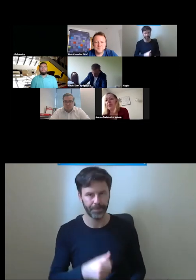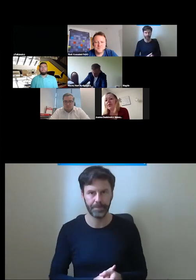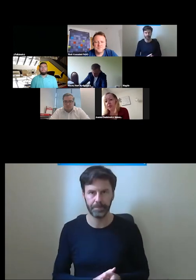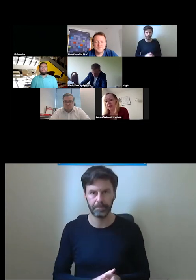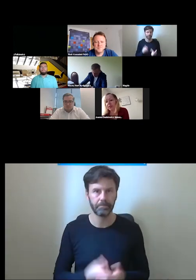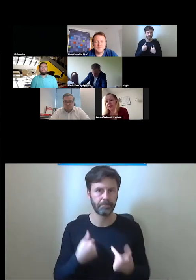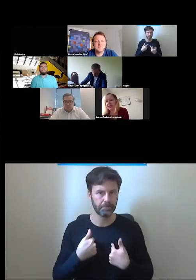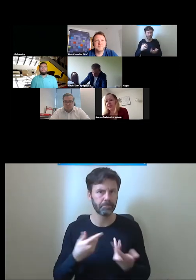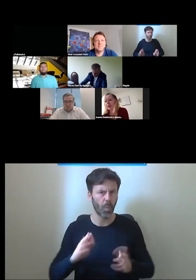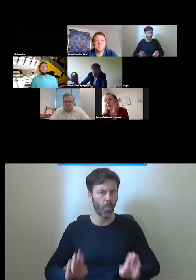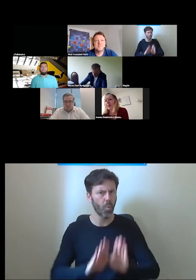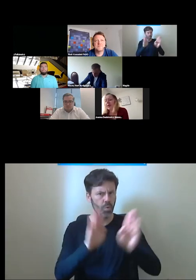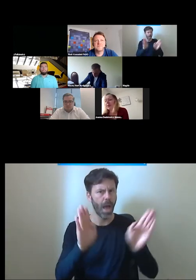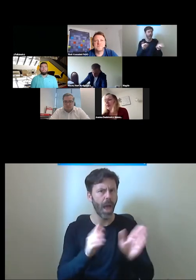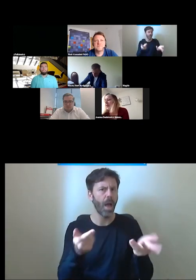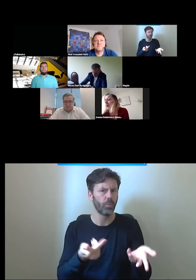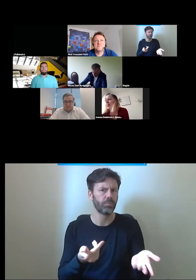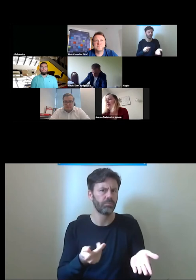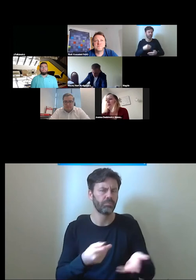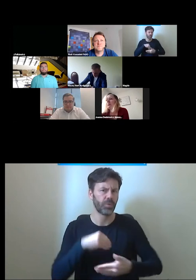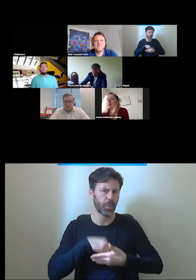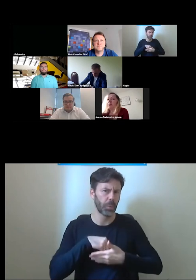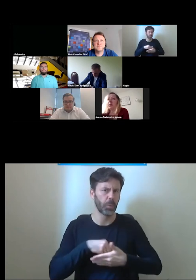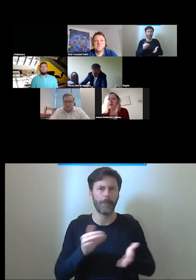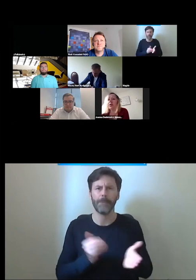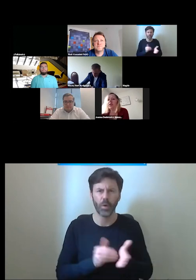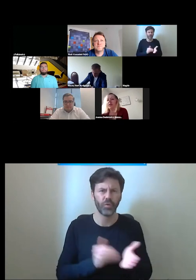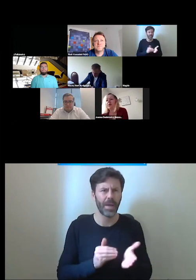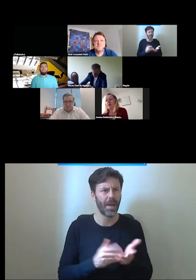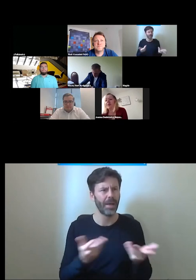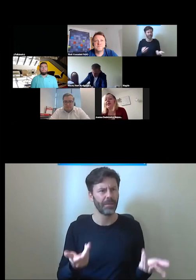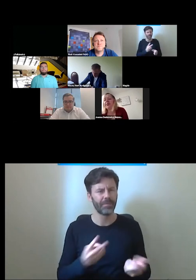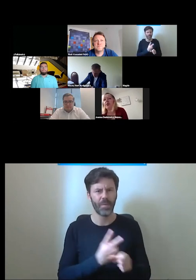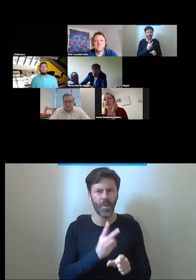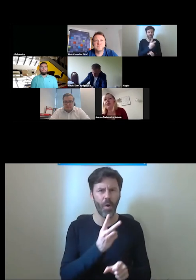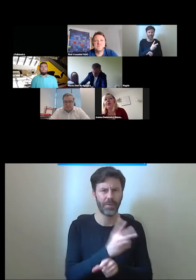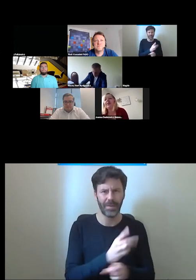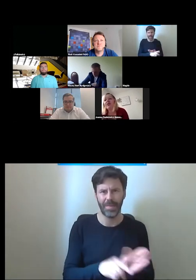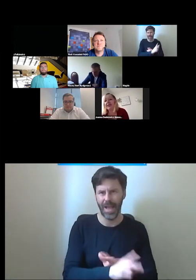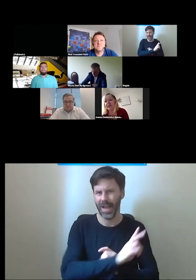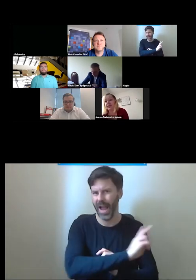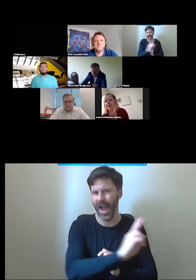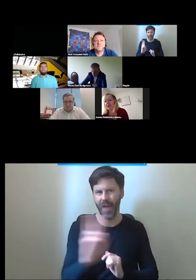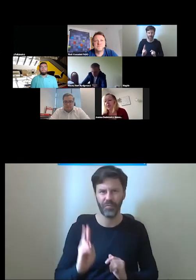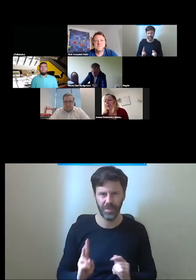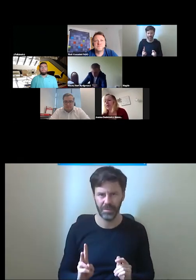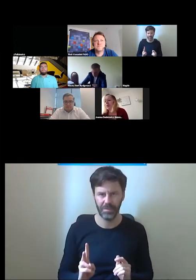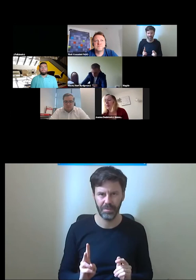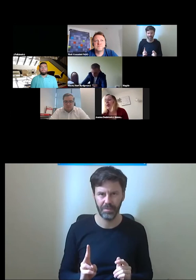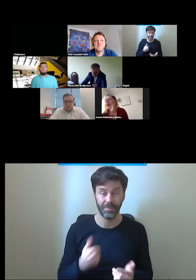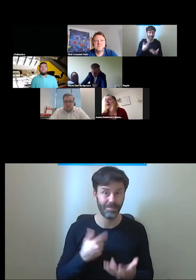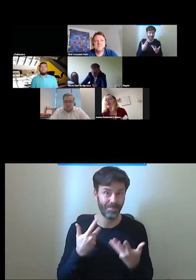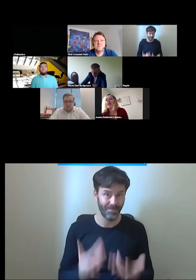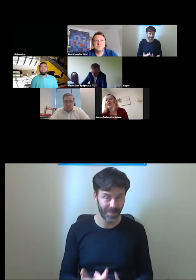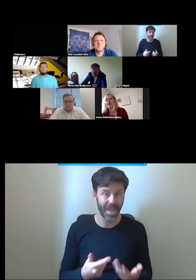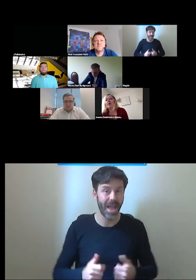potrzeba muzeum sama potrzeba muzeum odnośnie do dostępności dla wszystkich zależało nam na tym żeby